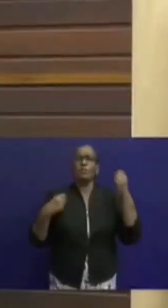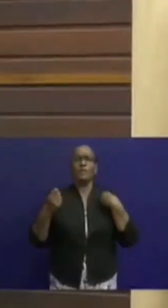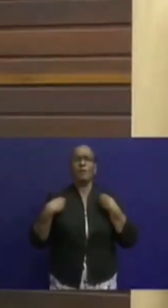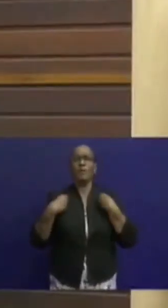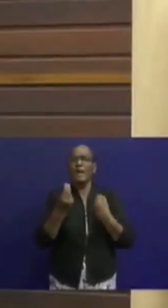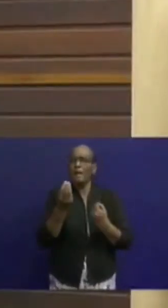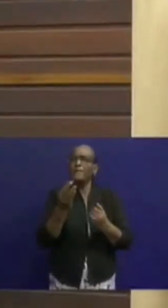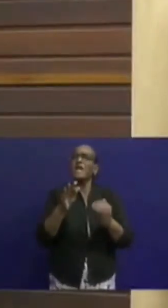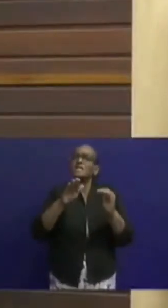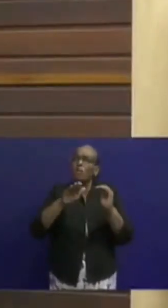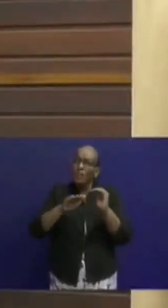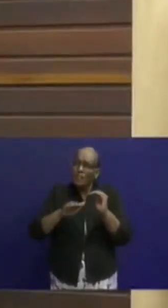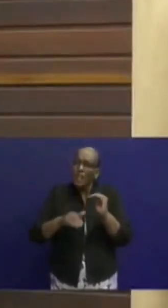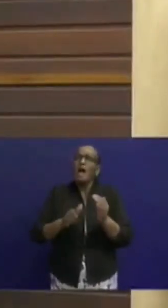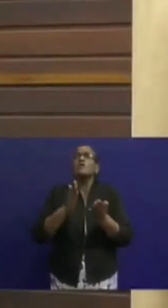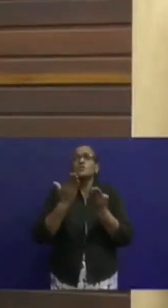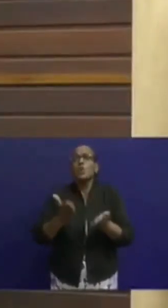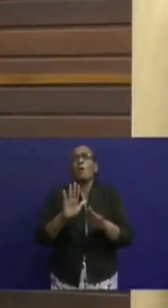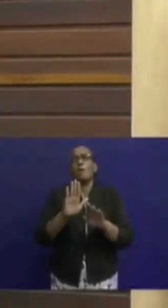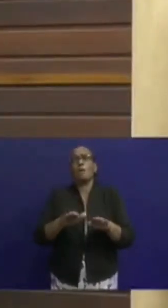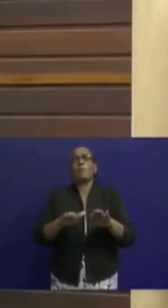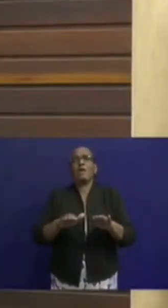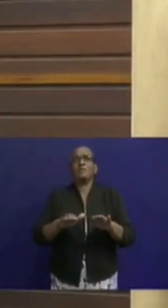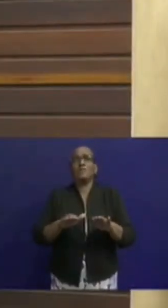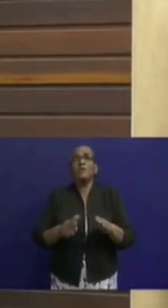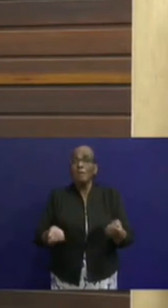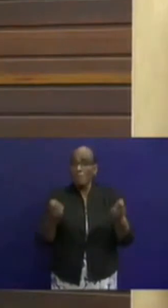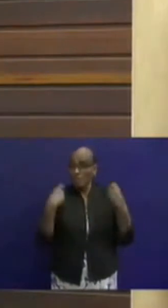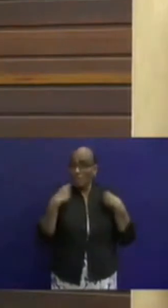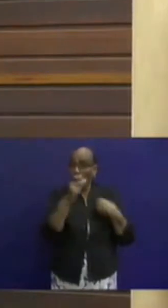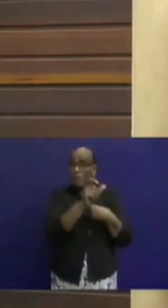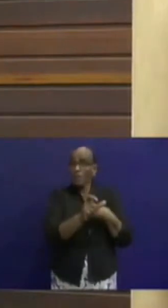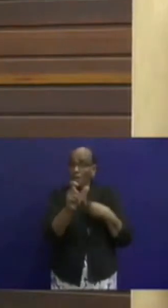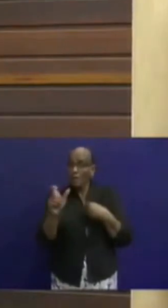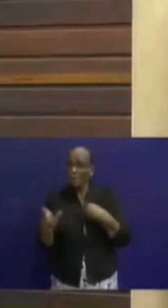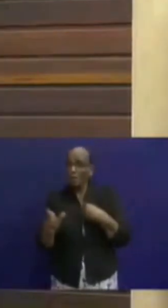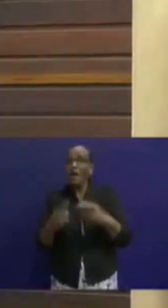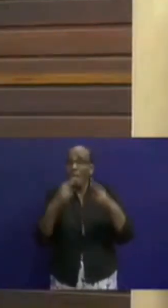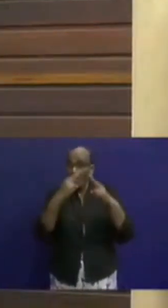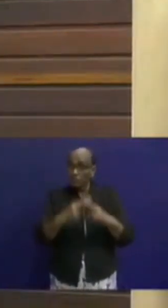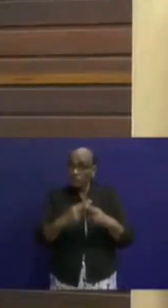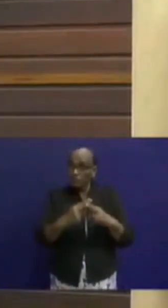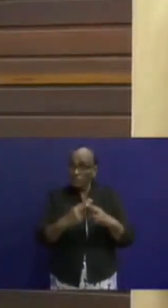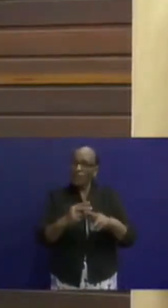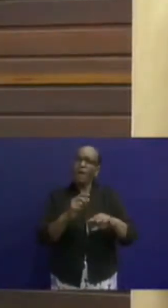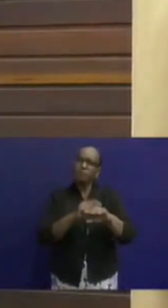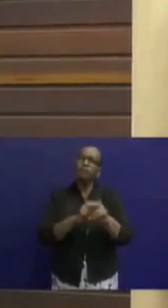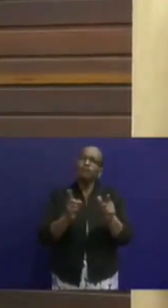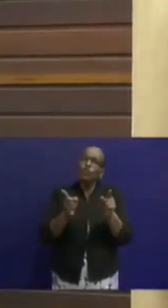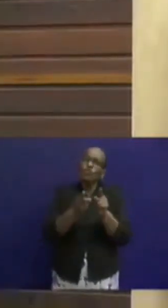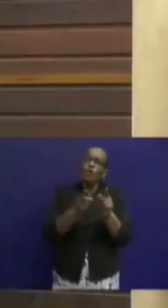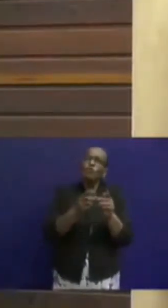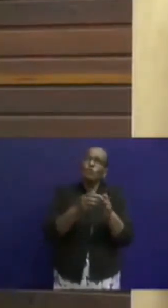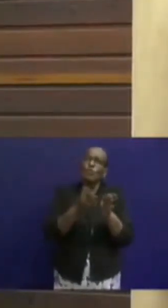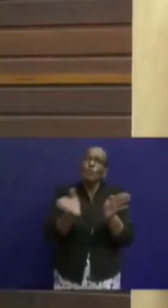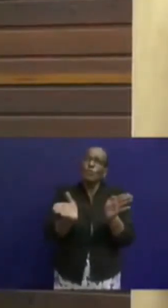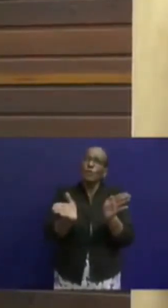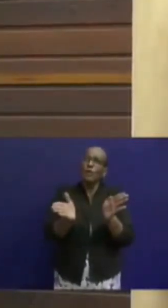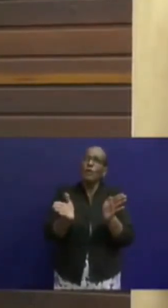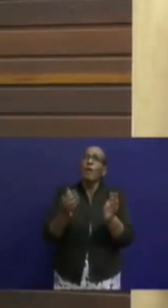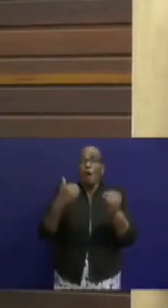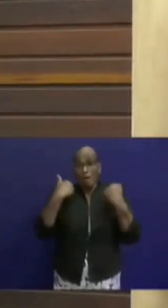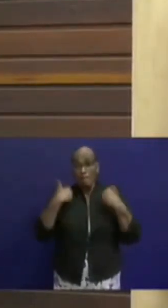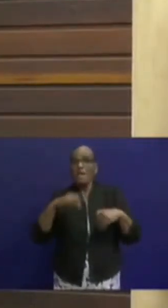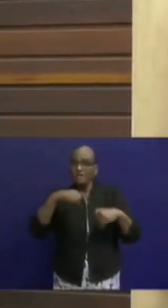betaalbaar blijven. Met de winkeliers is afgesproken dat ze beperkt open zullen zijn om het publiek